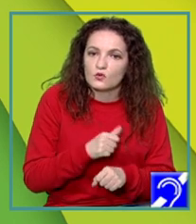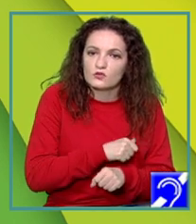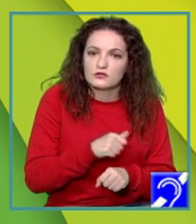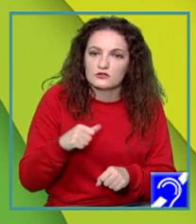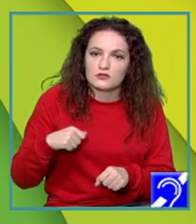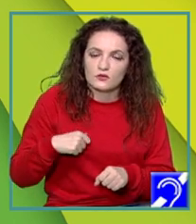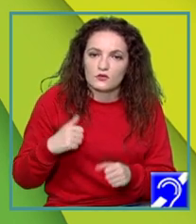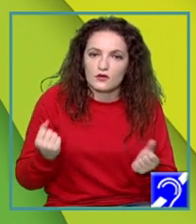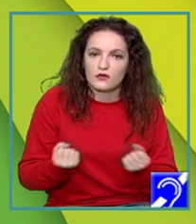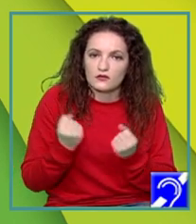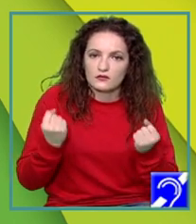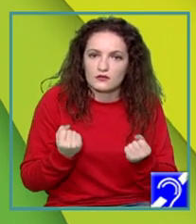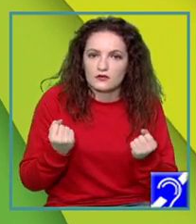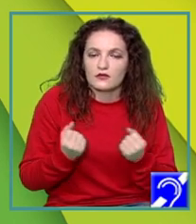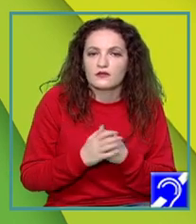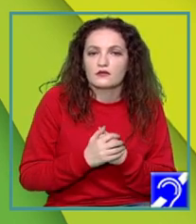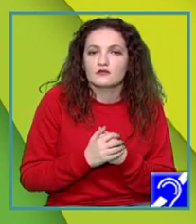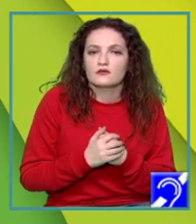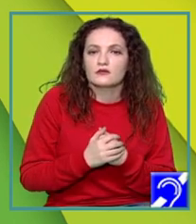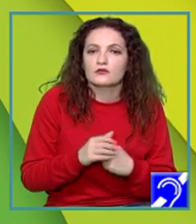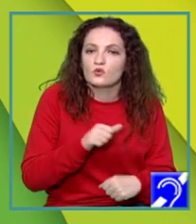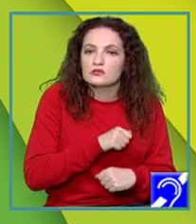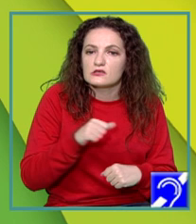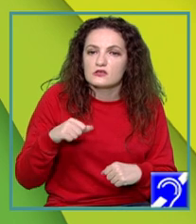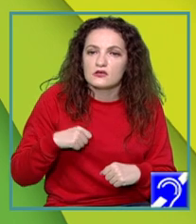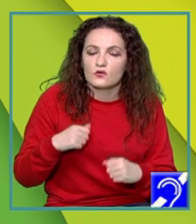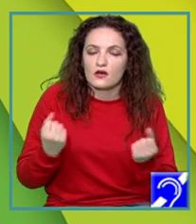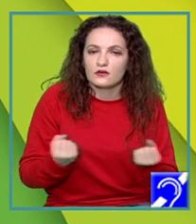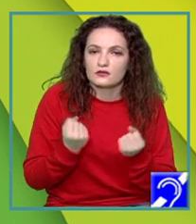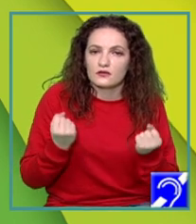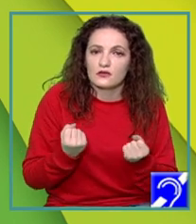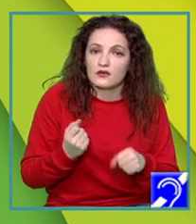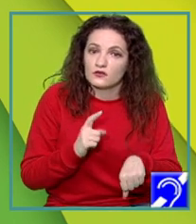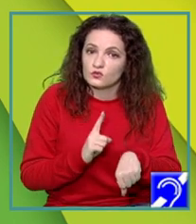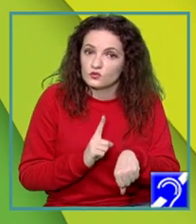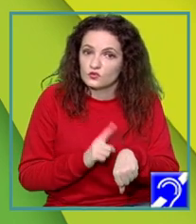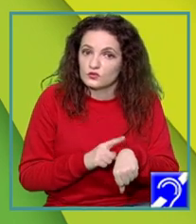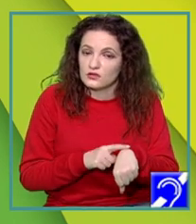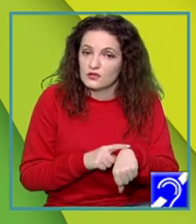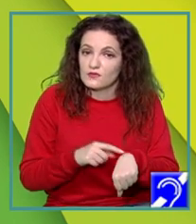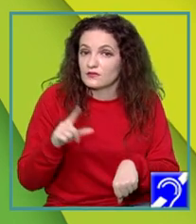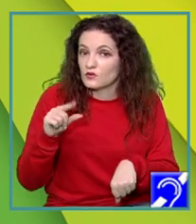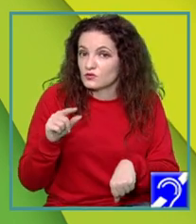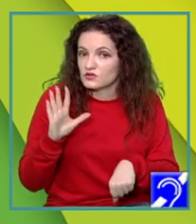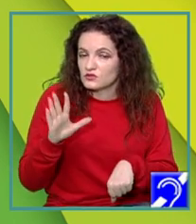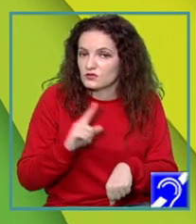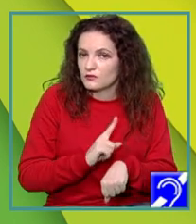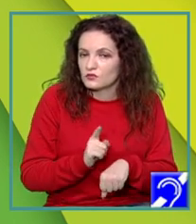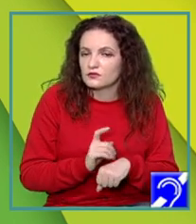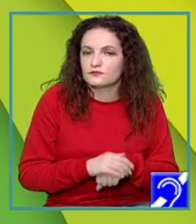Amintiți-vă de metoda Pomodoro, da? O singură activitate într-un interval de 25 de minute, da?